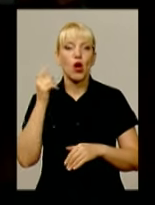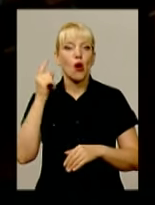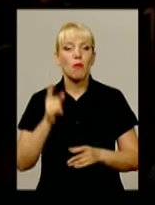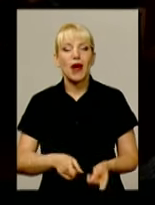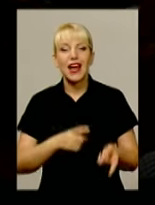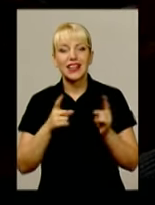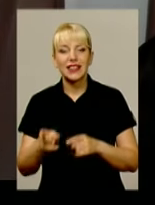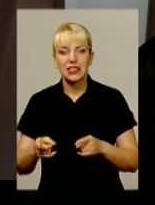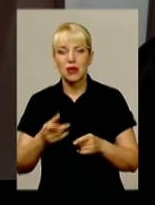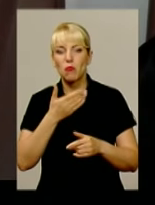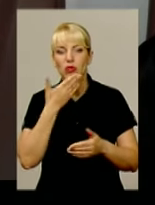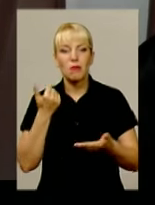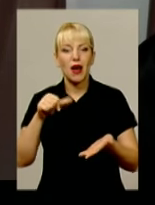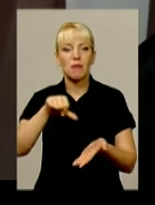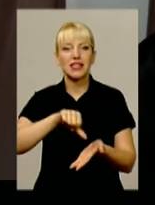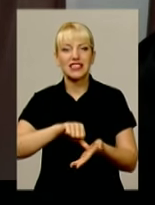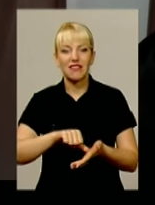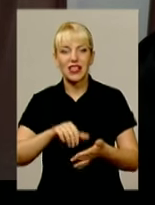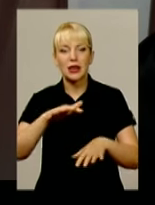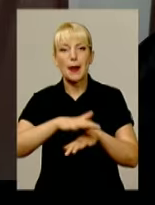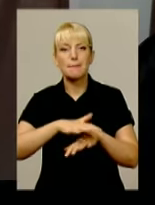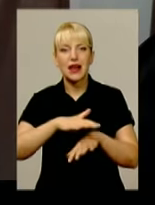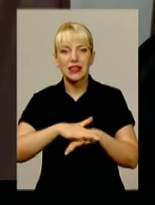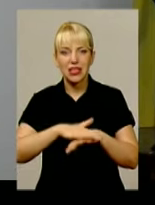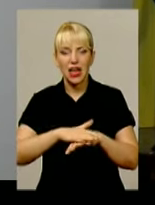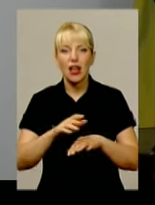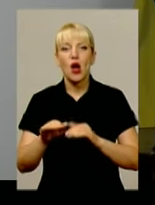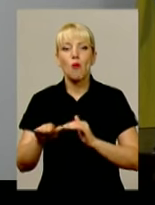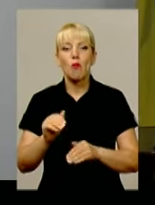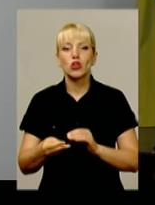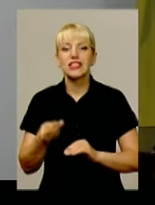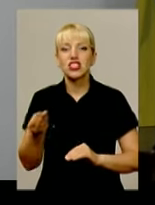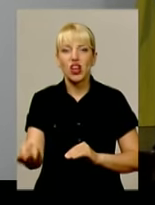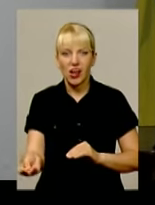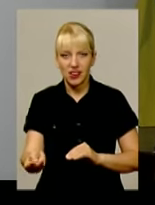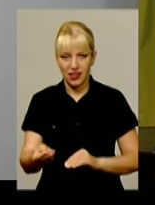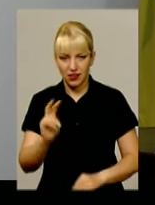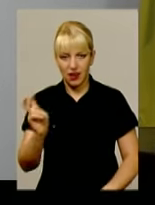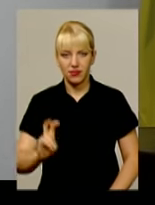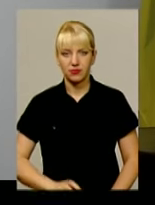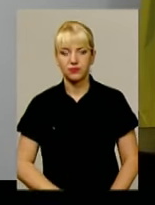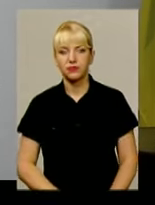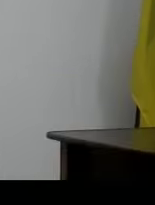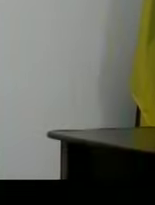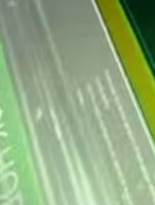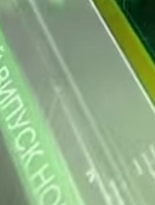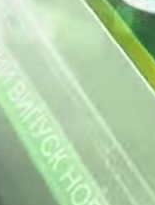відсутність представника банка-позичальника. Світлана Русіна, Максим Захарчук. Для інформаційного випуску.